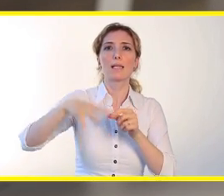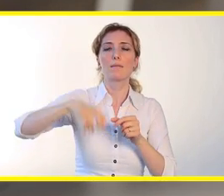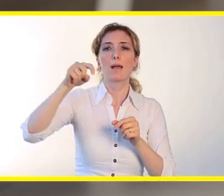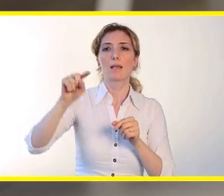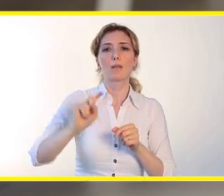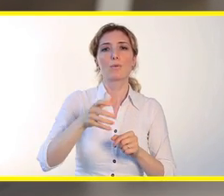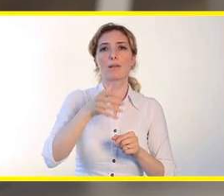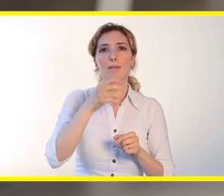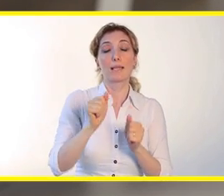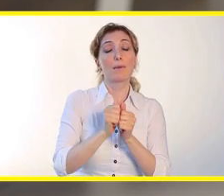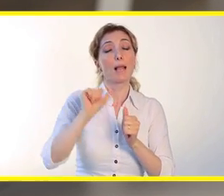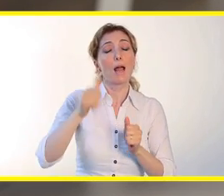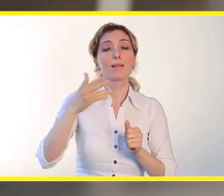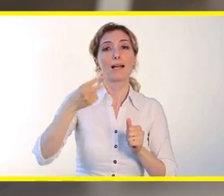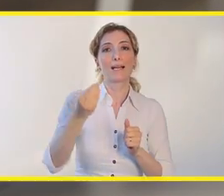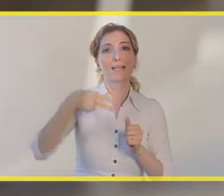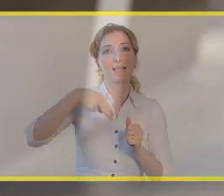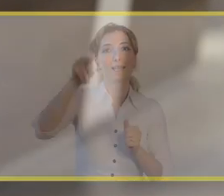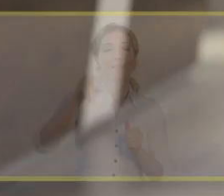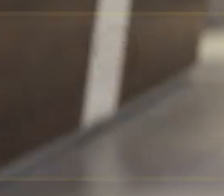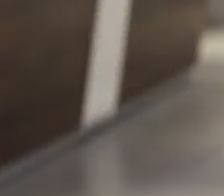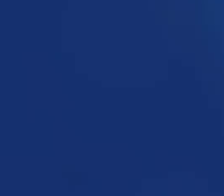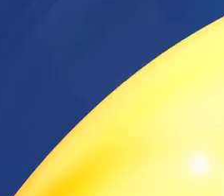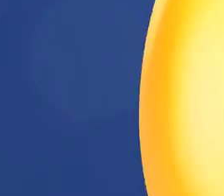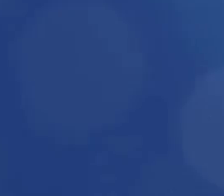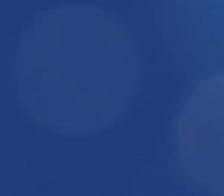ulaşabilirsiniz. Birlikte her gün daha iyi.